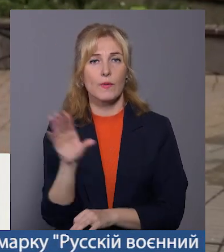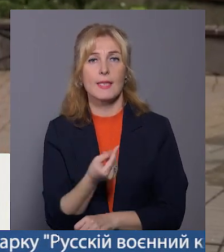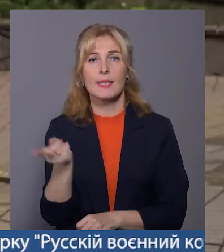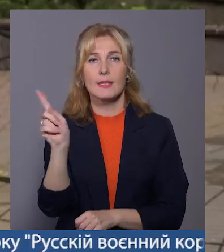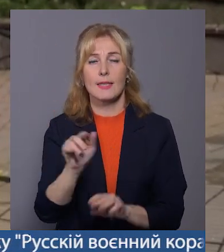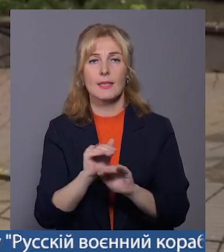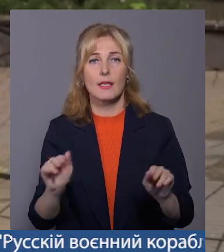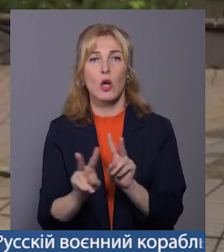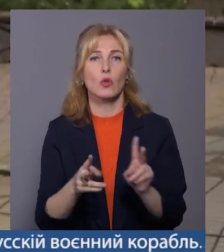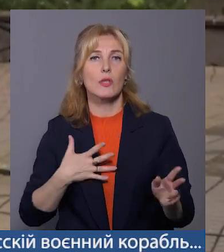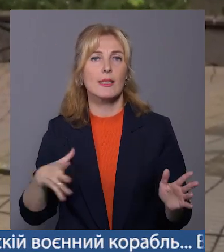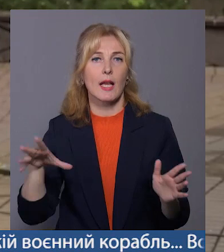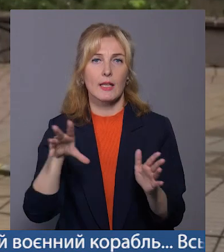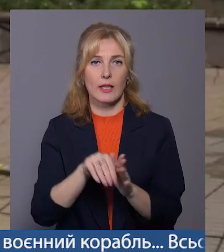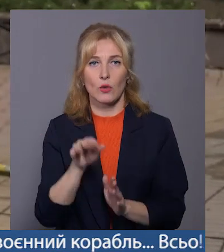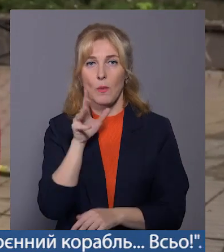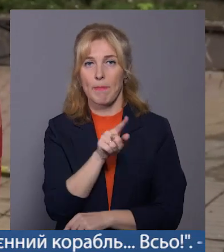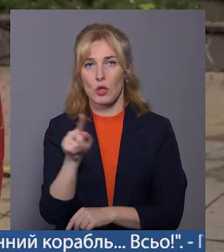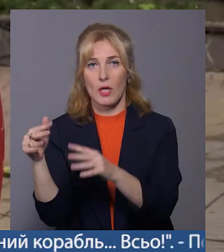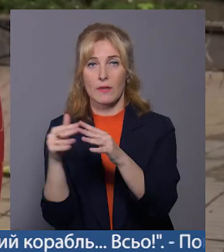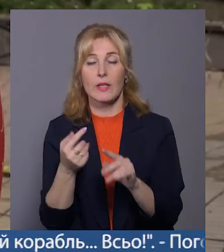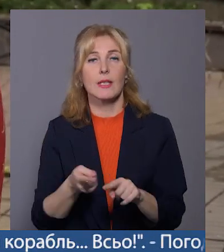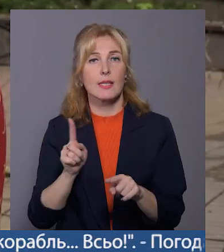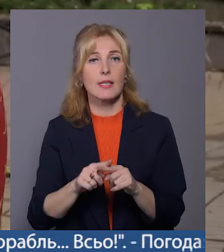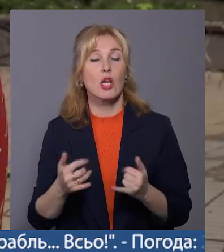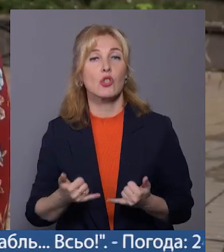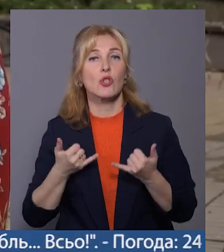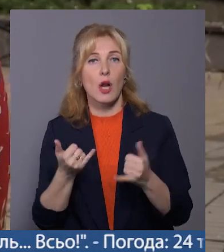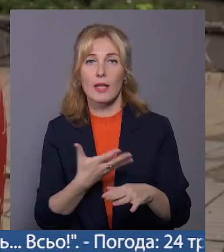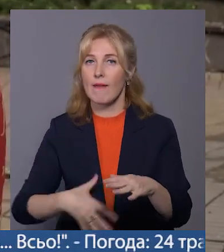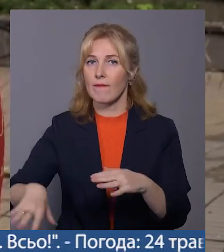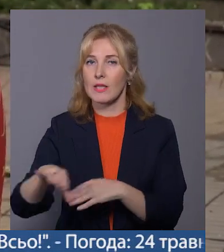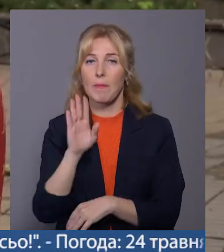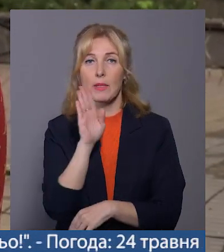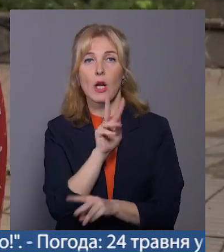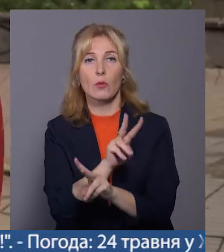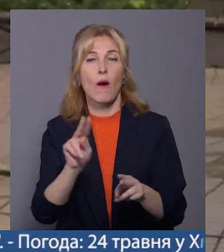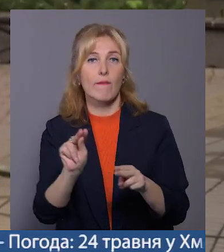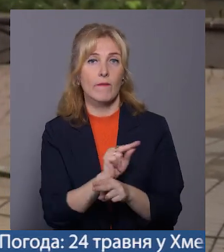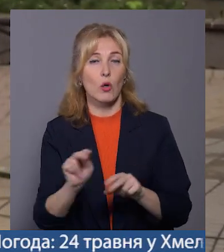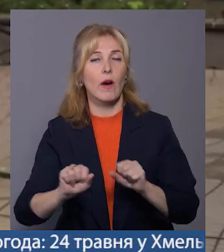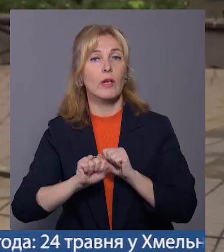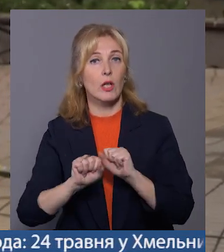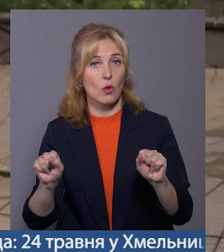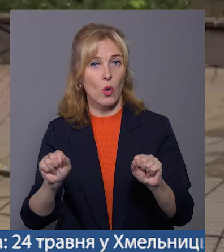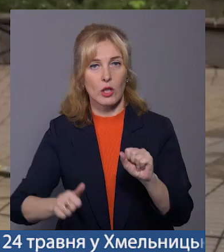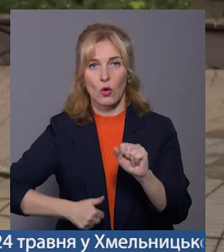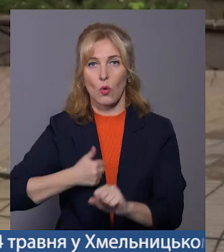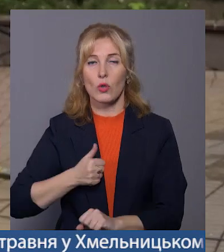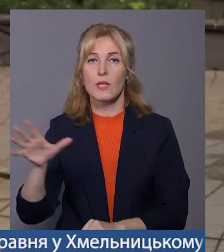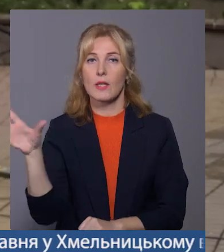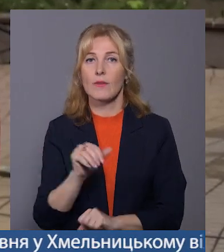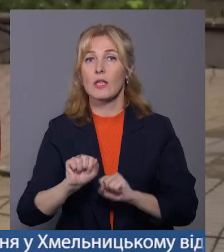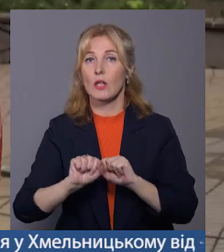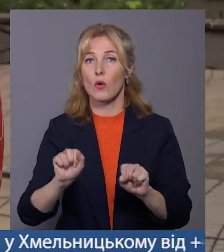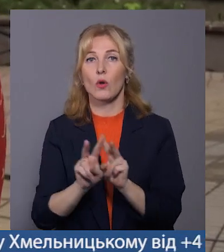які загинули під час війни. Це шана всім матерям, які виховали героїв, і гордість за всіх тих героїв,